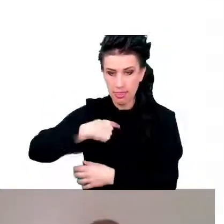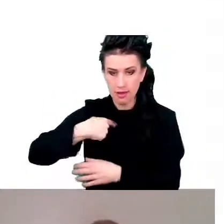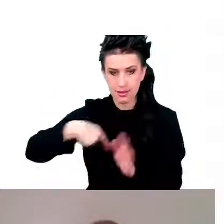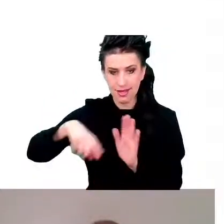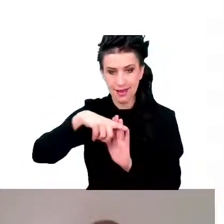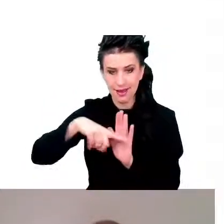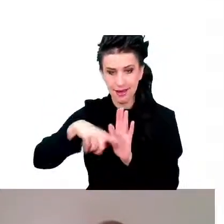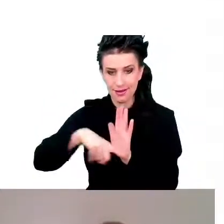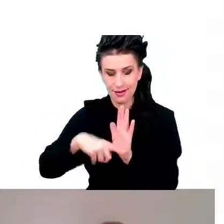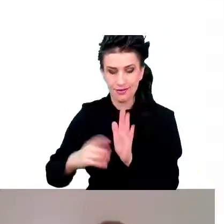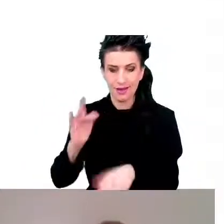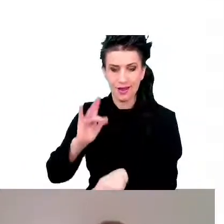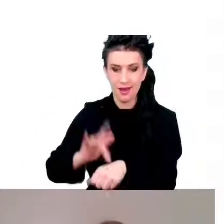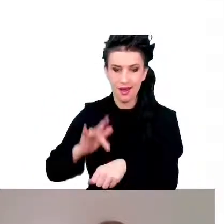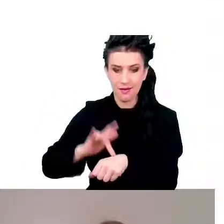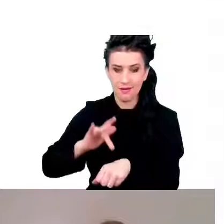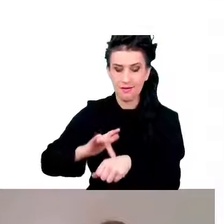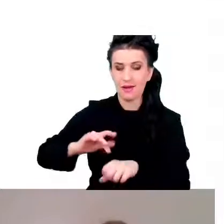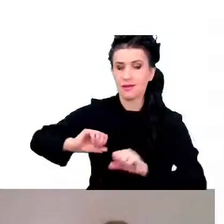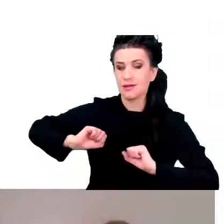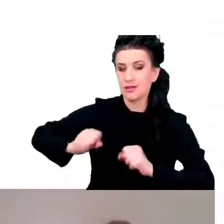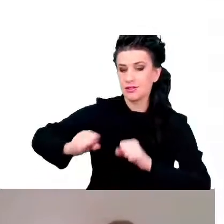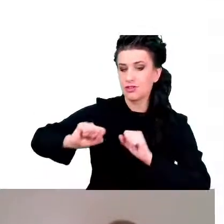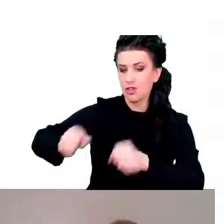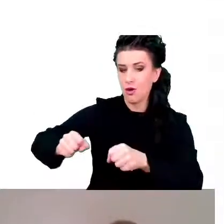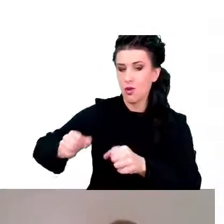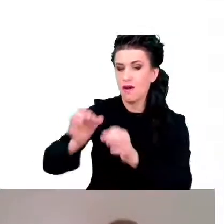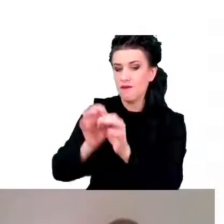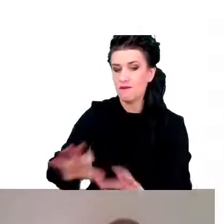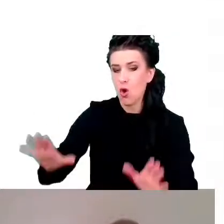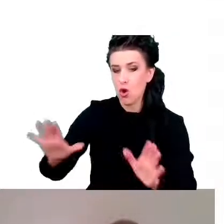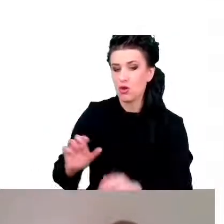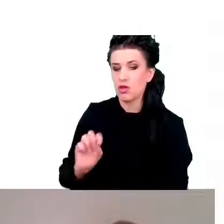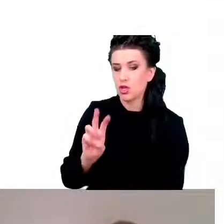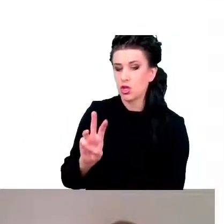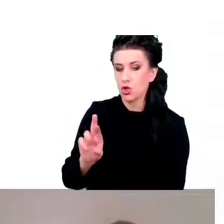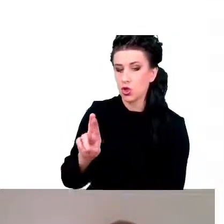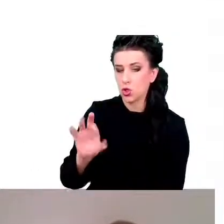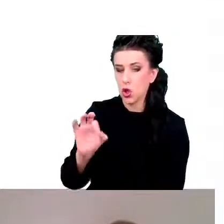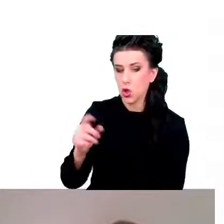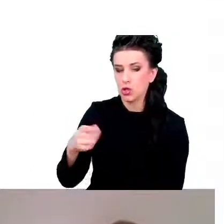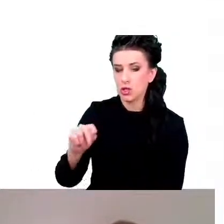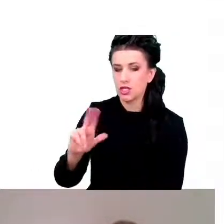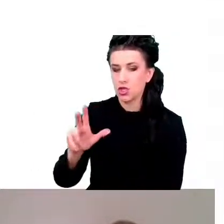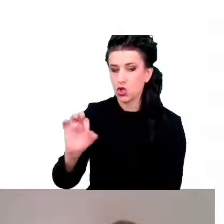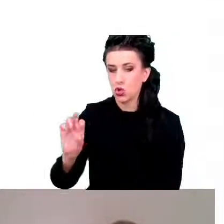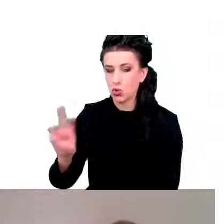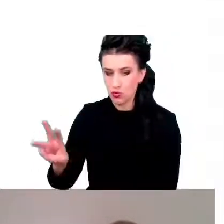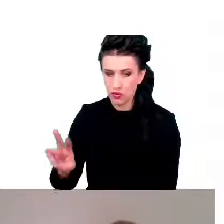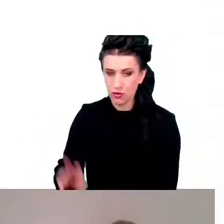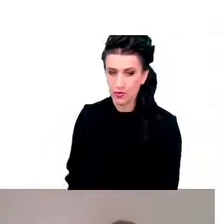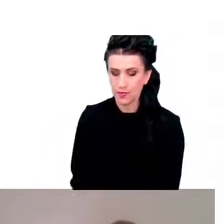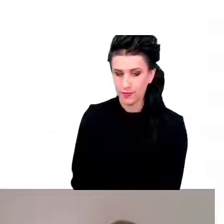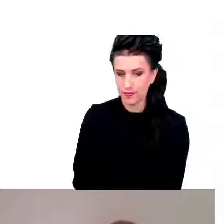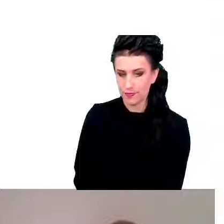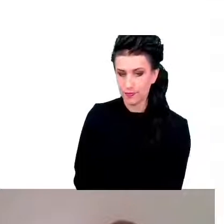skutkami tych wolnych rodników, tych reaktywnych form tlenu. I